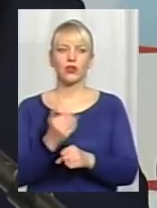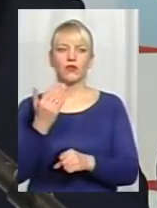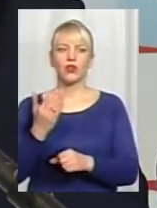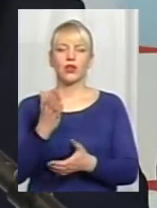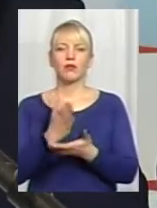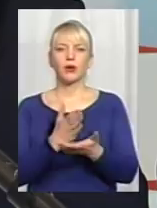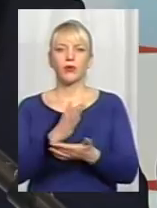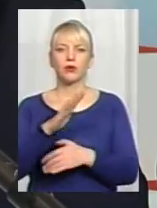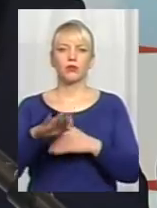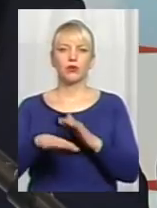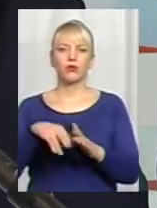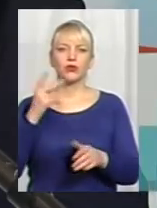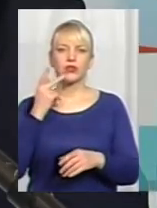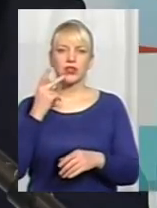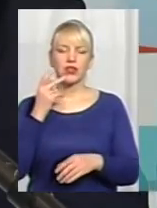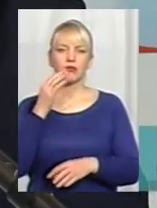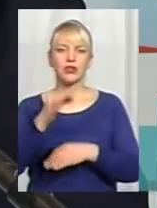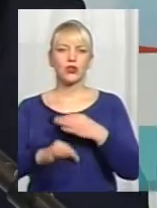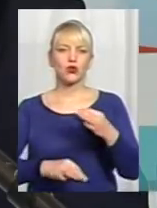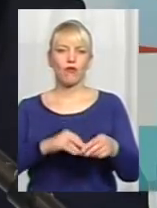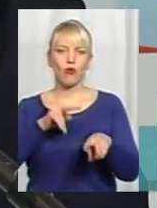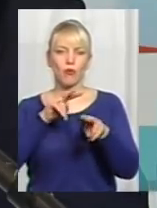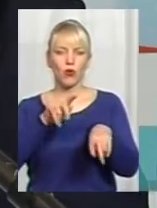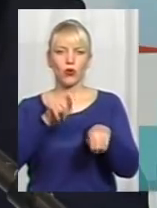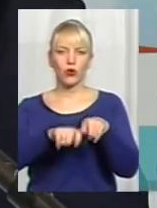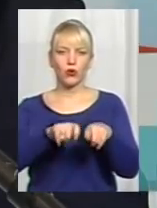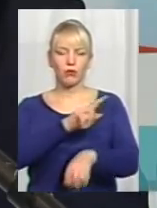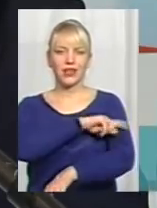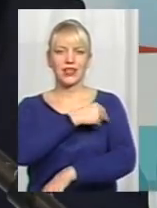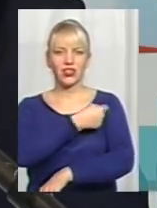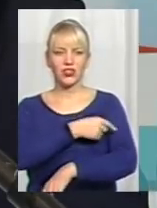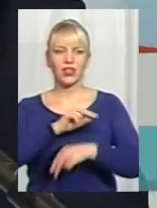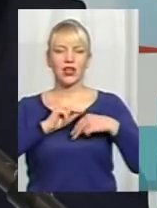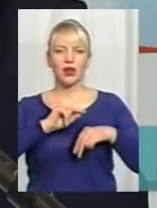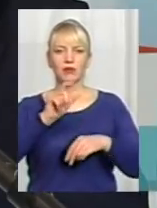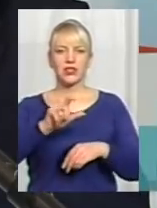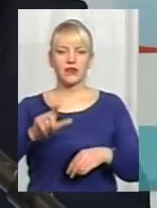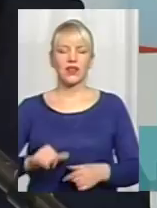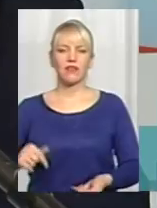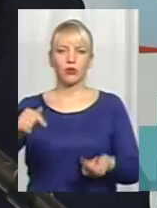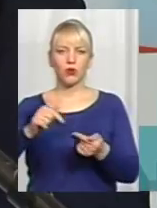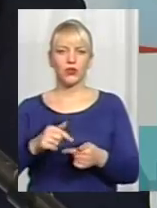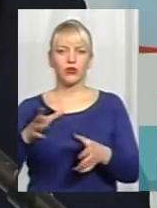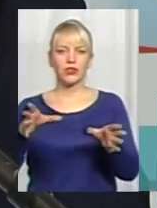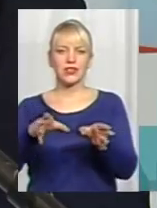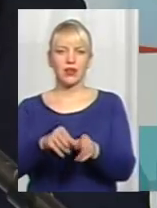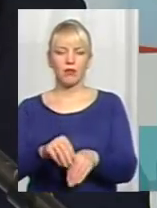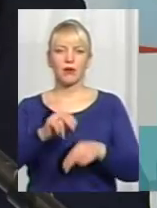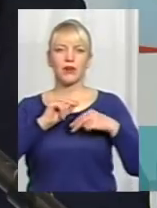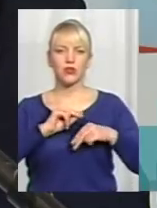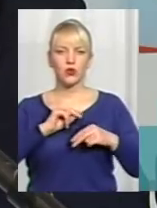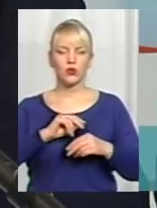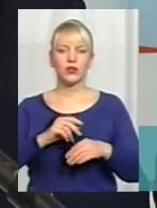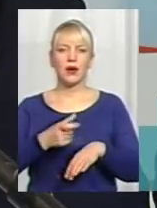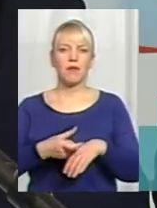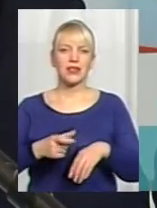постійним цілодобовим контролем медичних працівників. Ну, і відповідно, з ними працюють максимально психологи